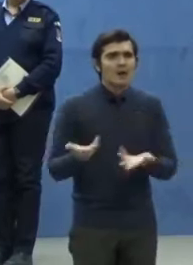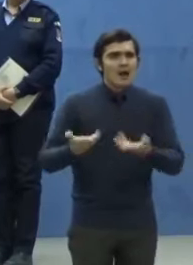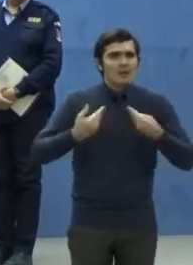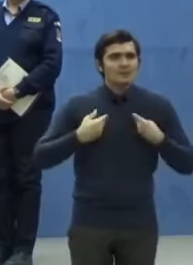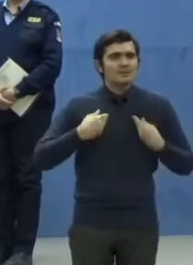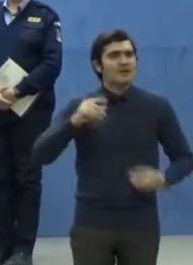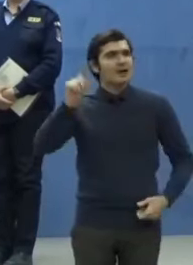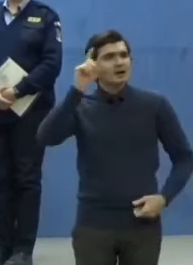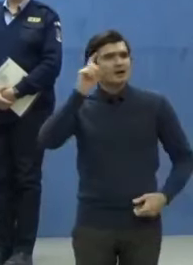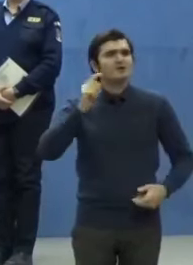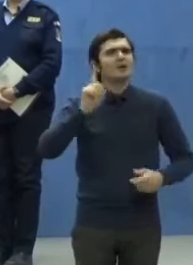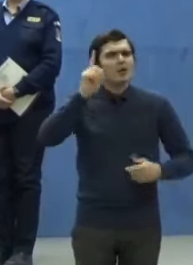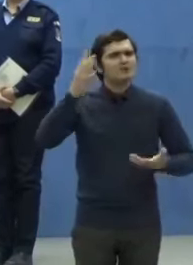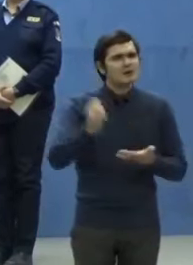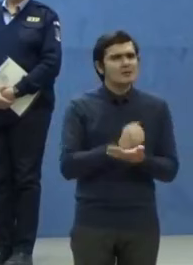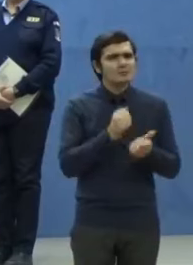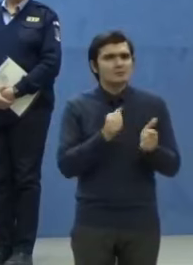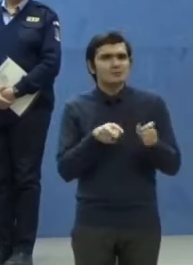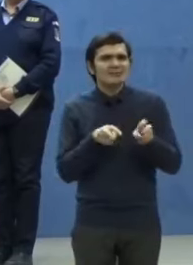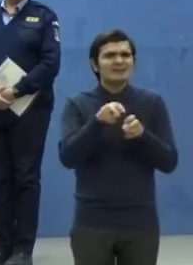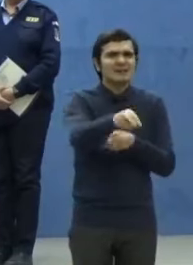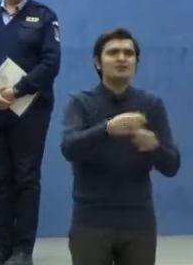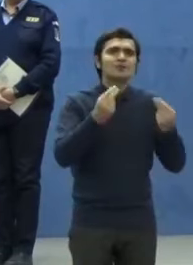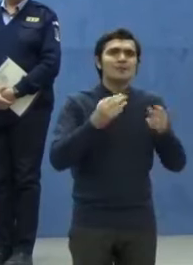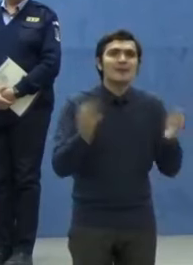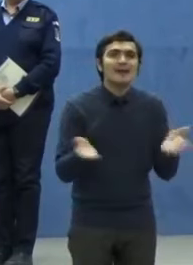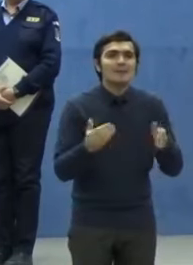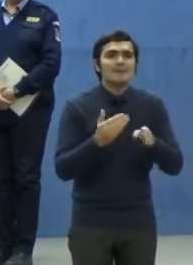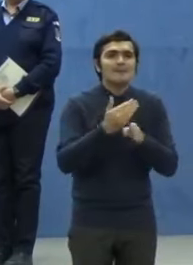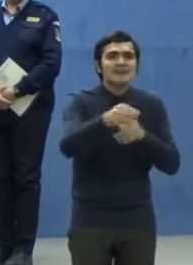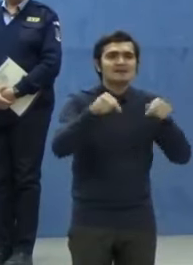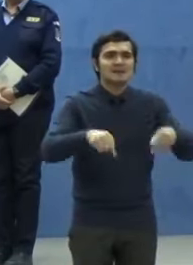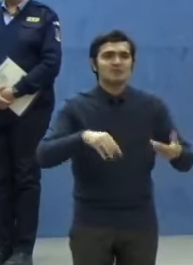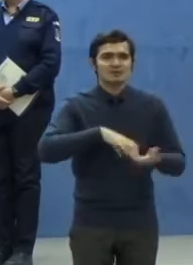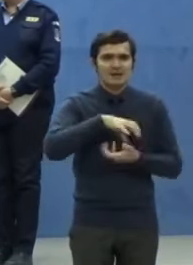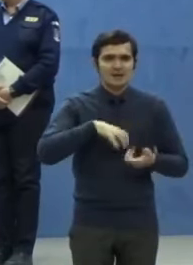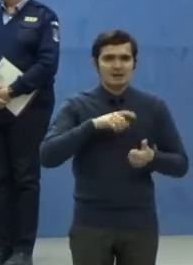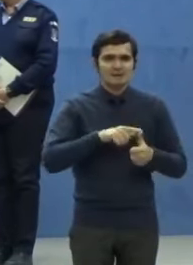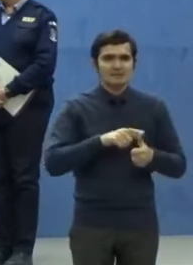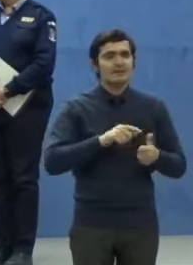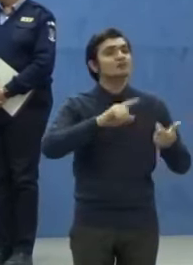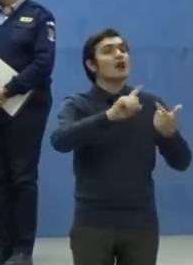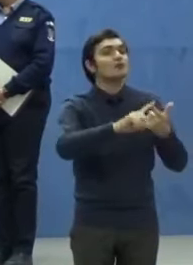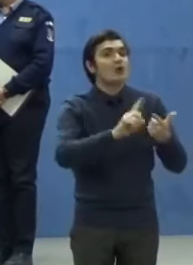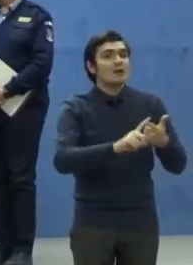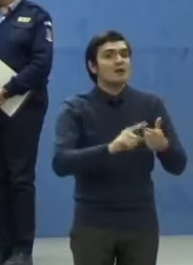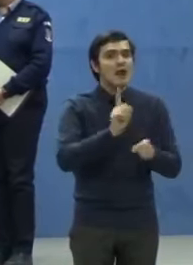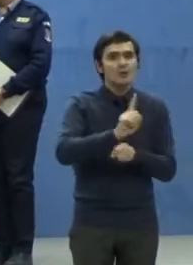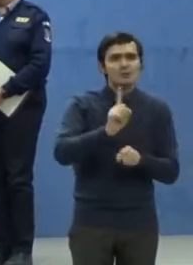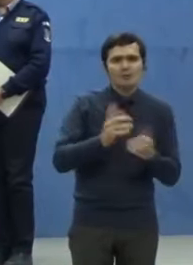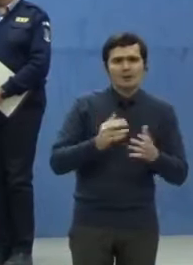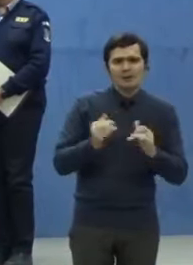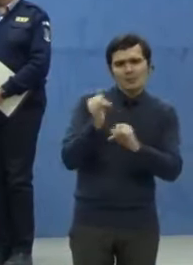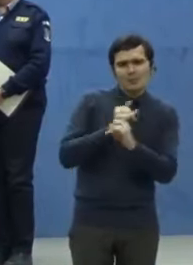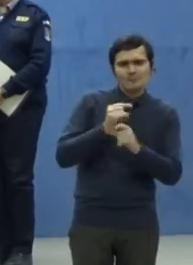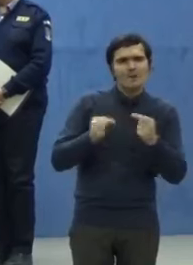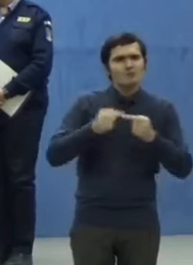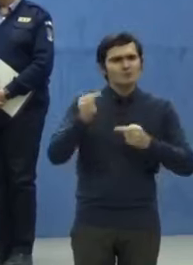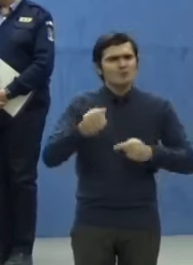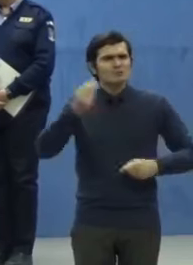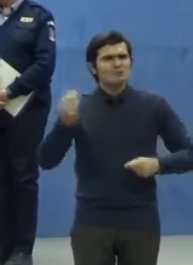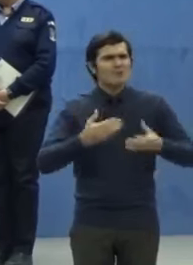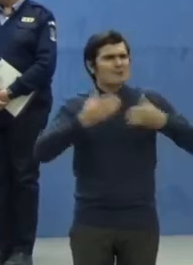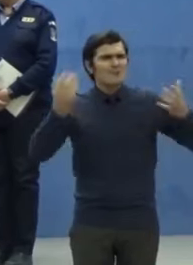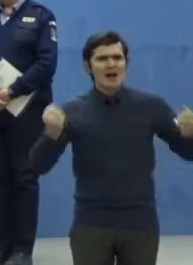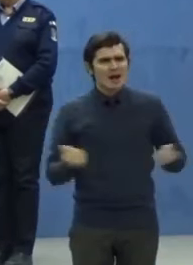reuși să trecem repede peste această criză. Al doia lucru pe care l-am constatat, după cea mai mare acțiune derulată de